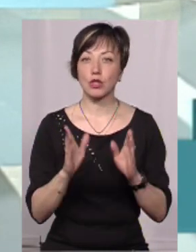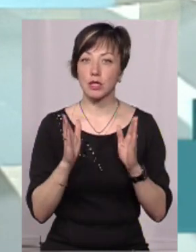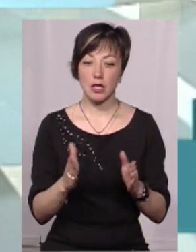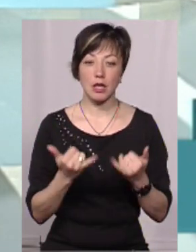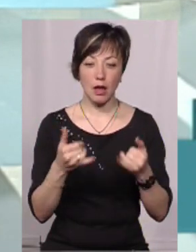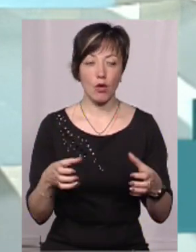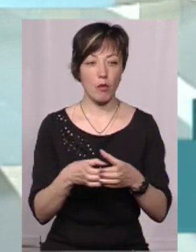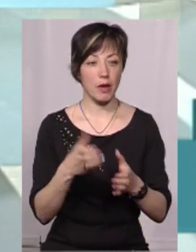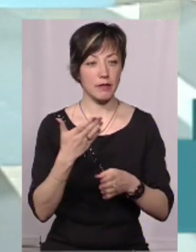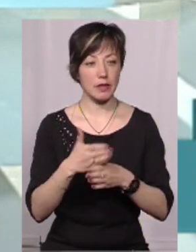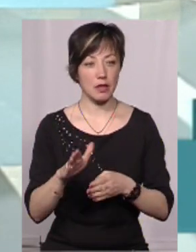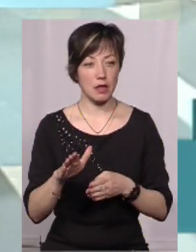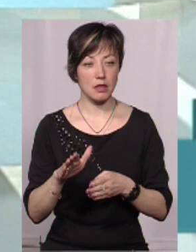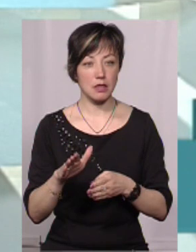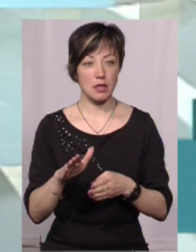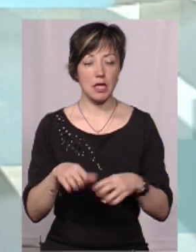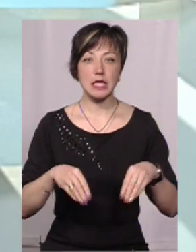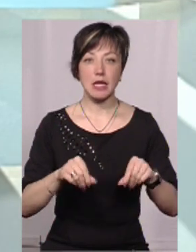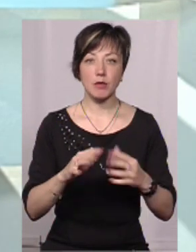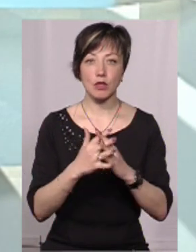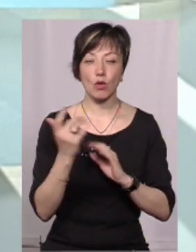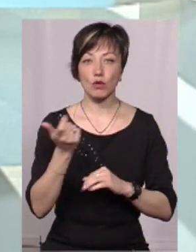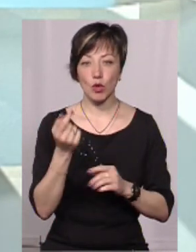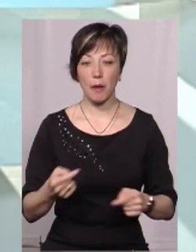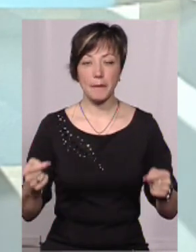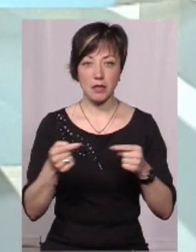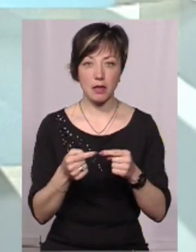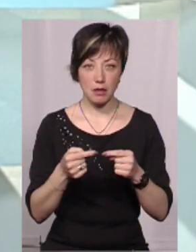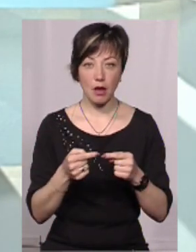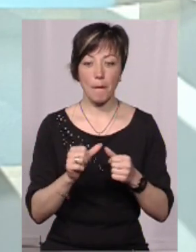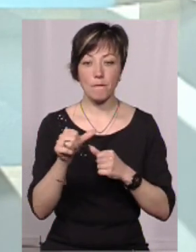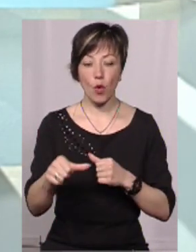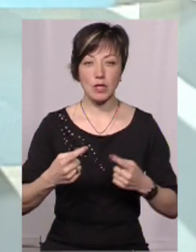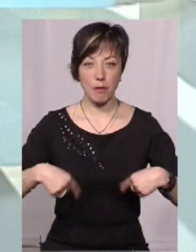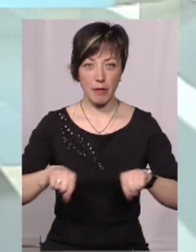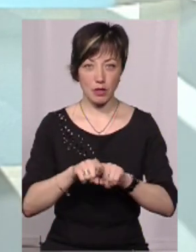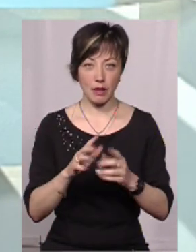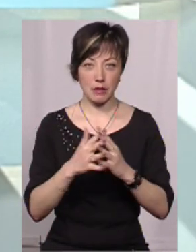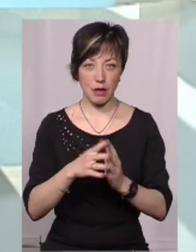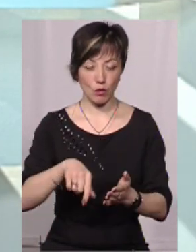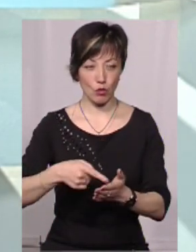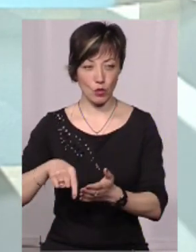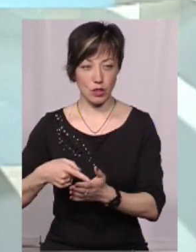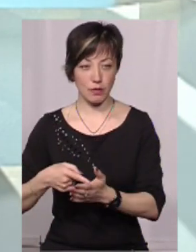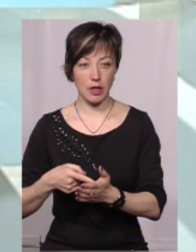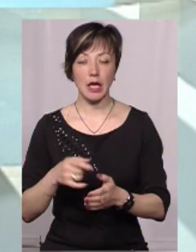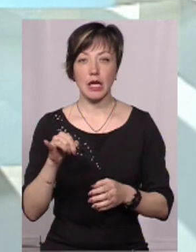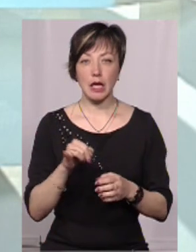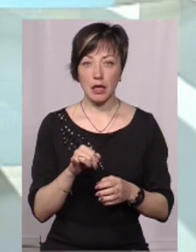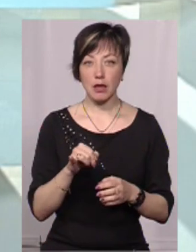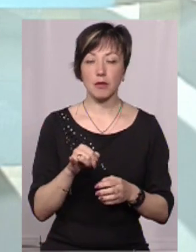тільки для громад виділяється місць, землі сільськогосподарського призначення поза межами населених пунктів. І